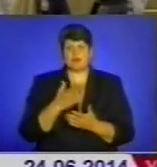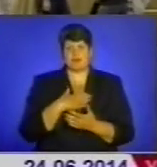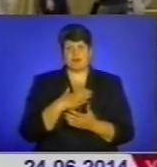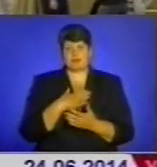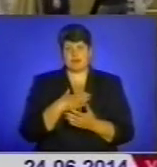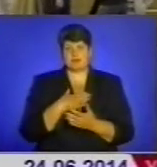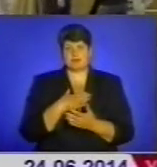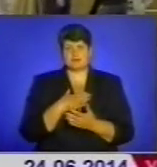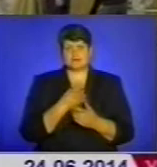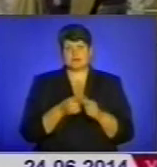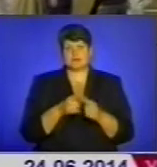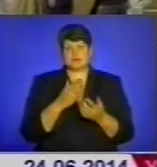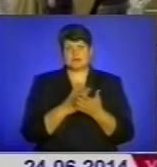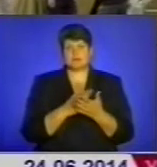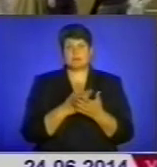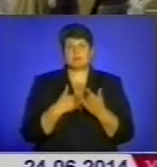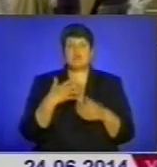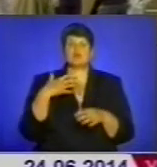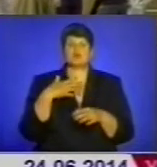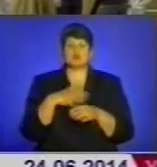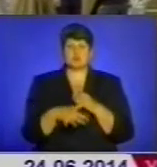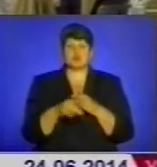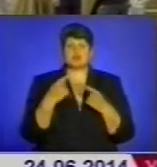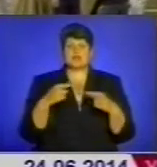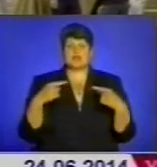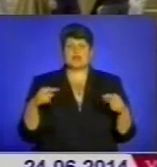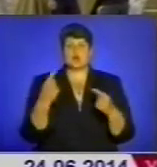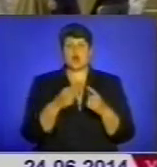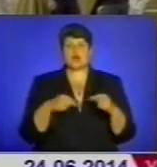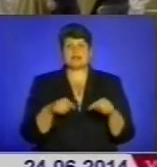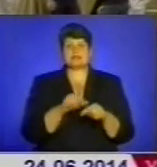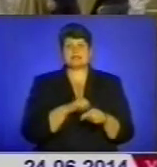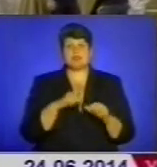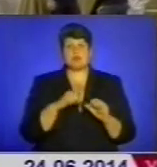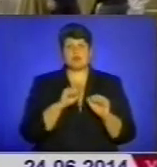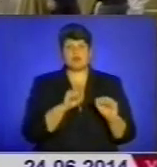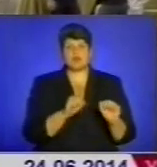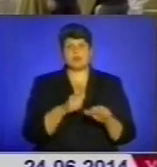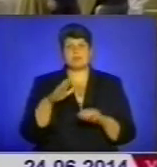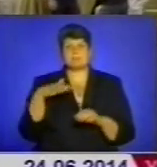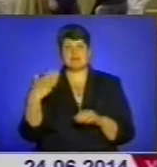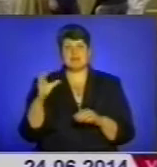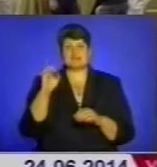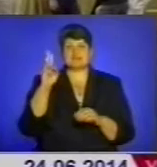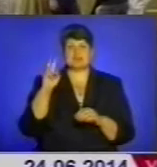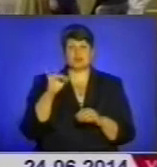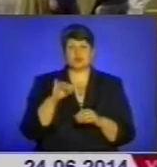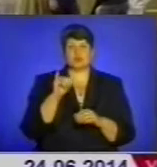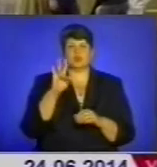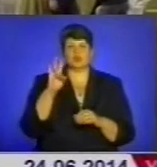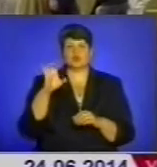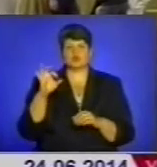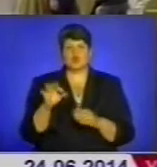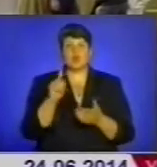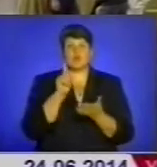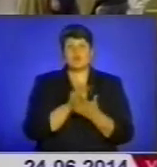скажімо, якраз це і є. Ми розуміємо, що інші організації, це і сам оборона, і правий сектор, і УНСО, які збирали кошти, всі б мали